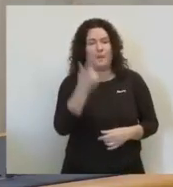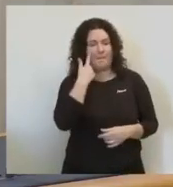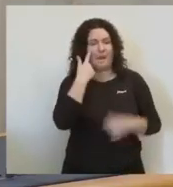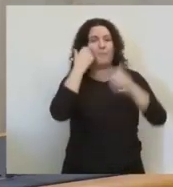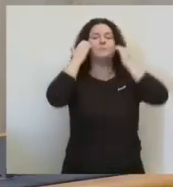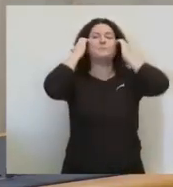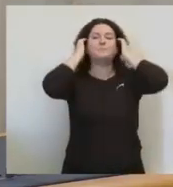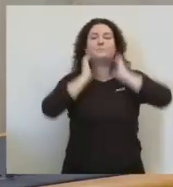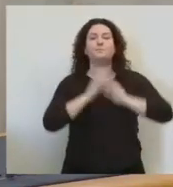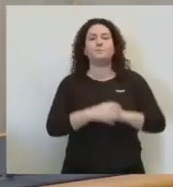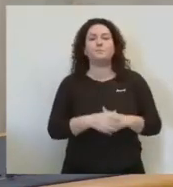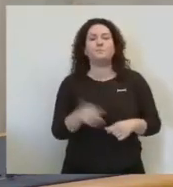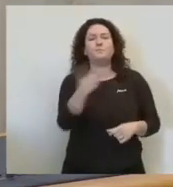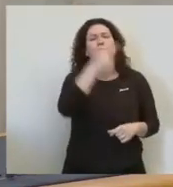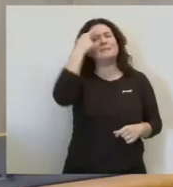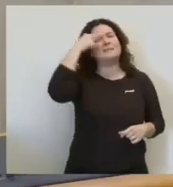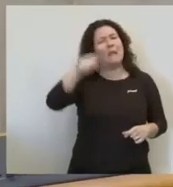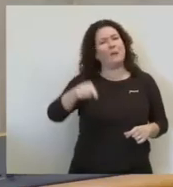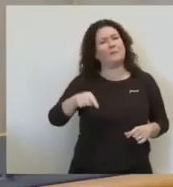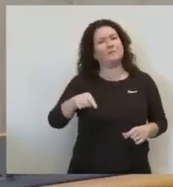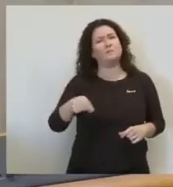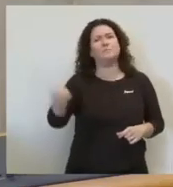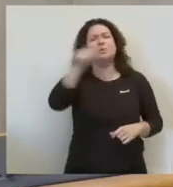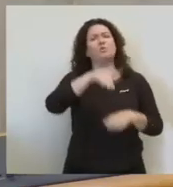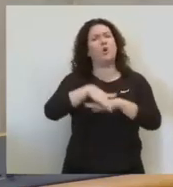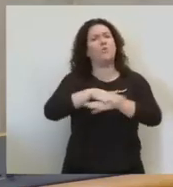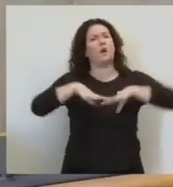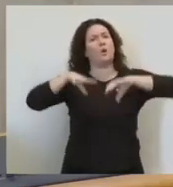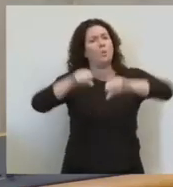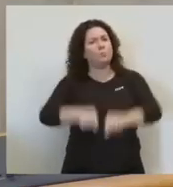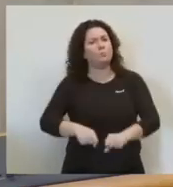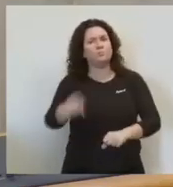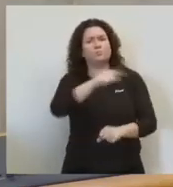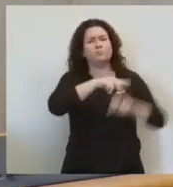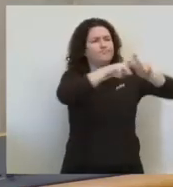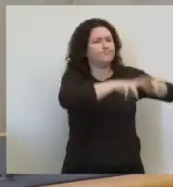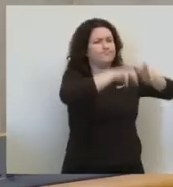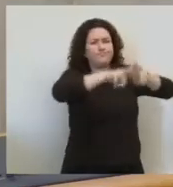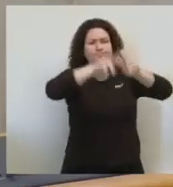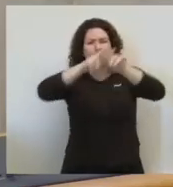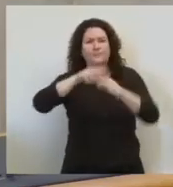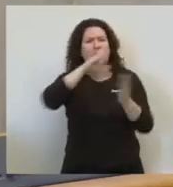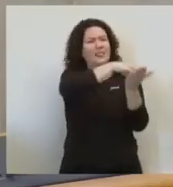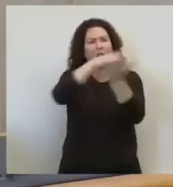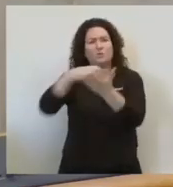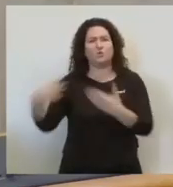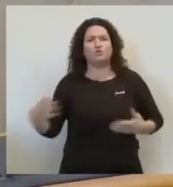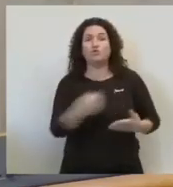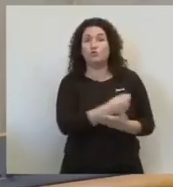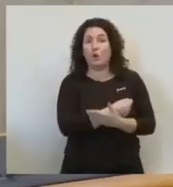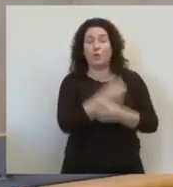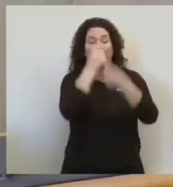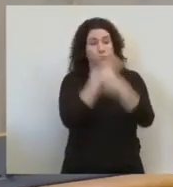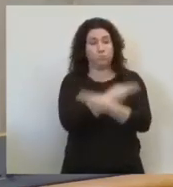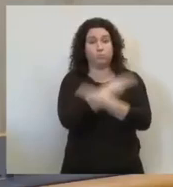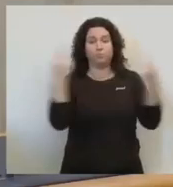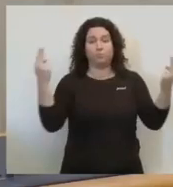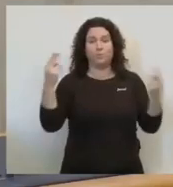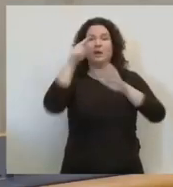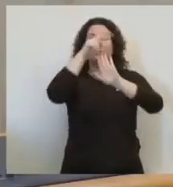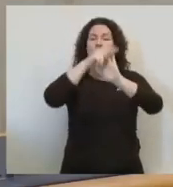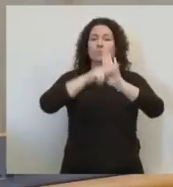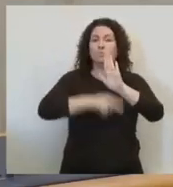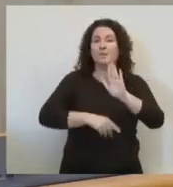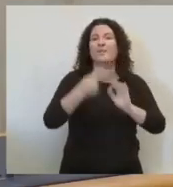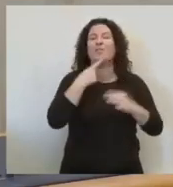vostès. Saben que quan vostès governaven van fer un estudi en tots els centres educatius i que va publicar les províncies? Saben què deia s'estudi?